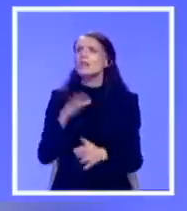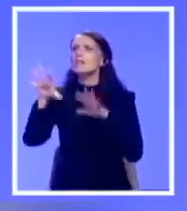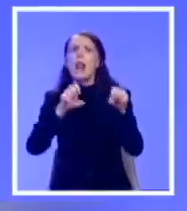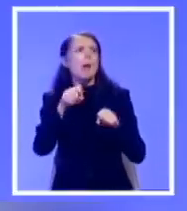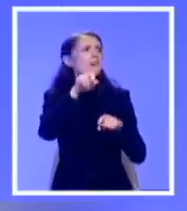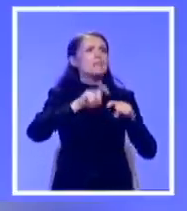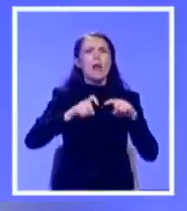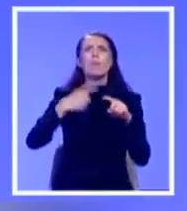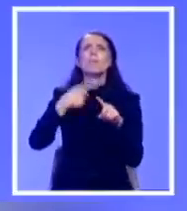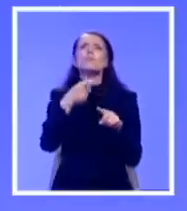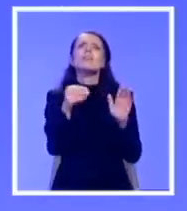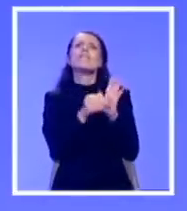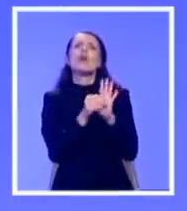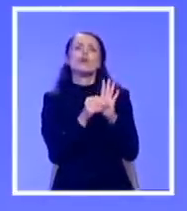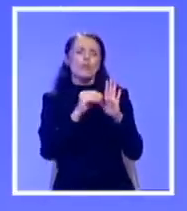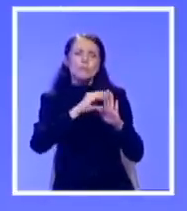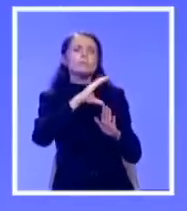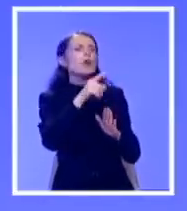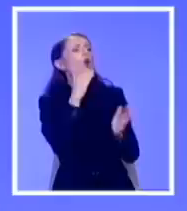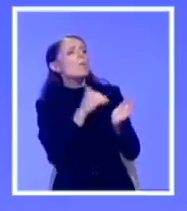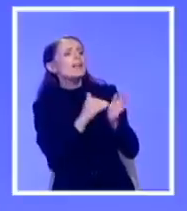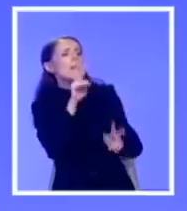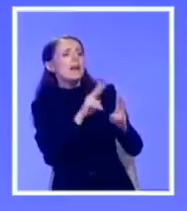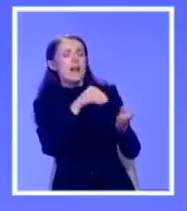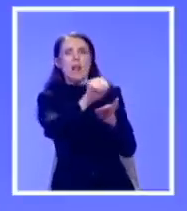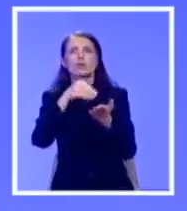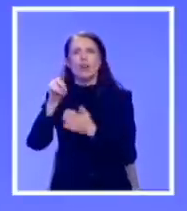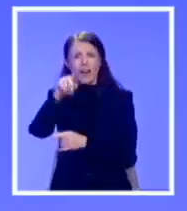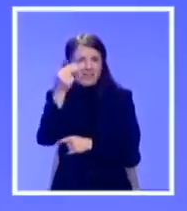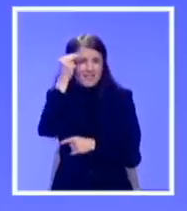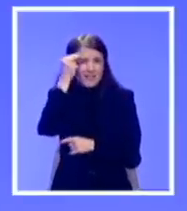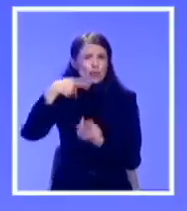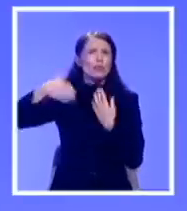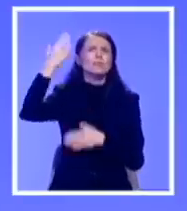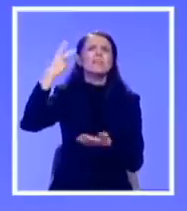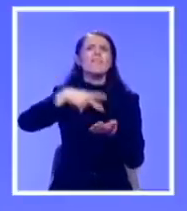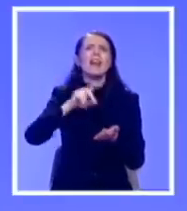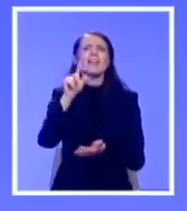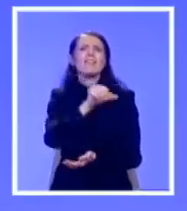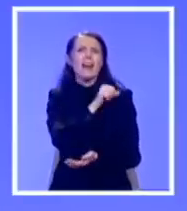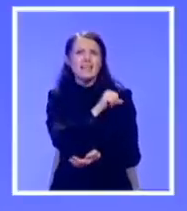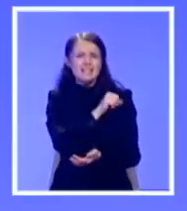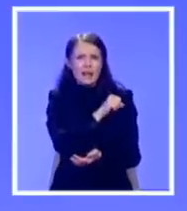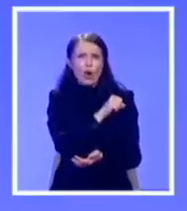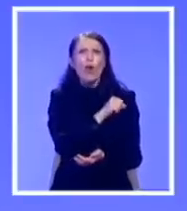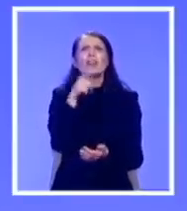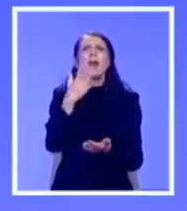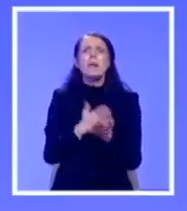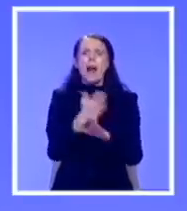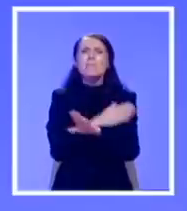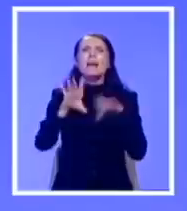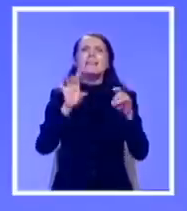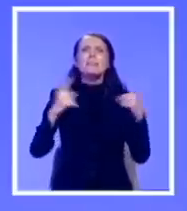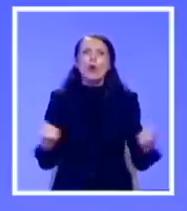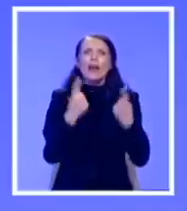fondova za lečenje. Bolo bi da vas pitam da li se sećate dalek je 2012. godine i velike borbe u predizmanoj kampanji